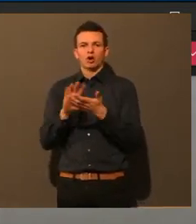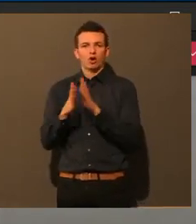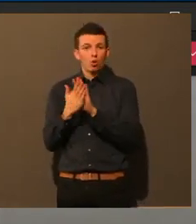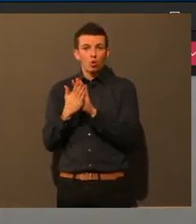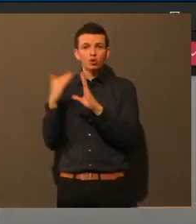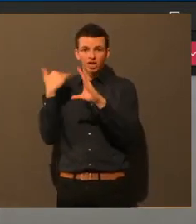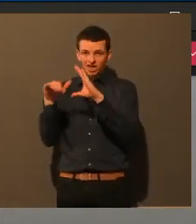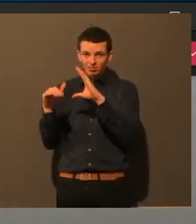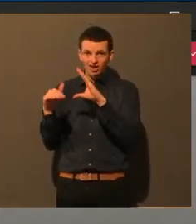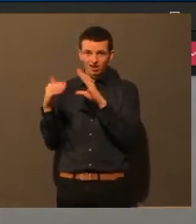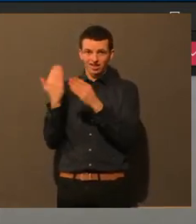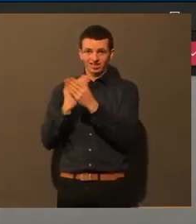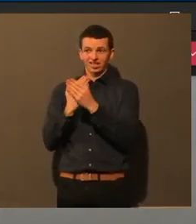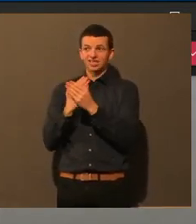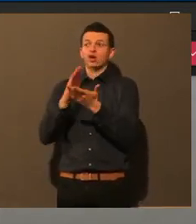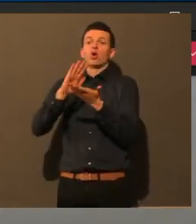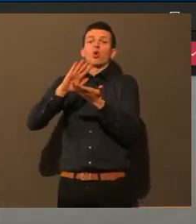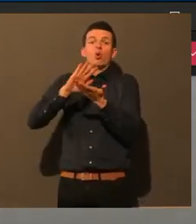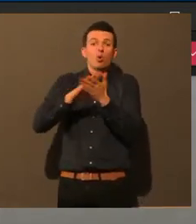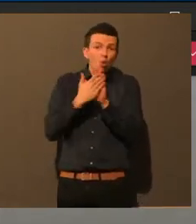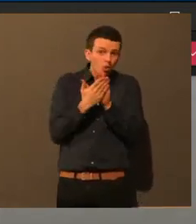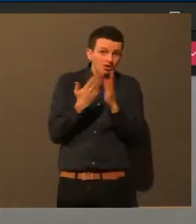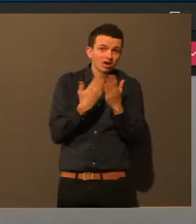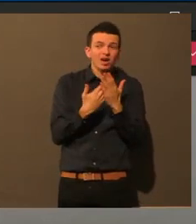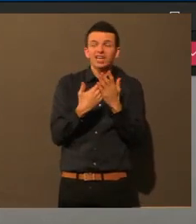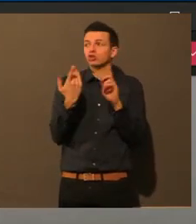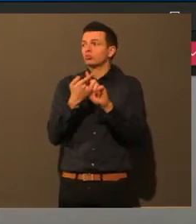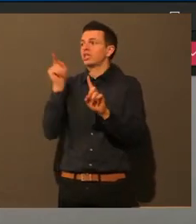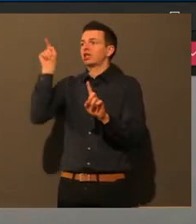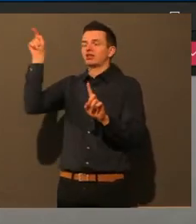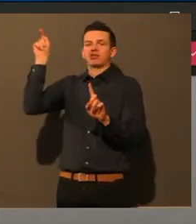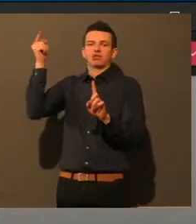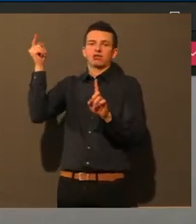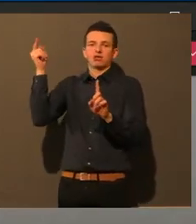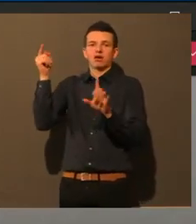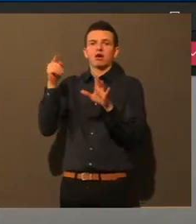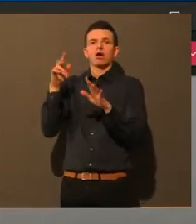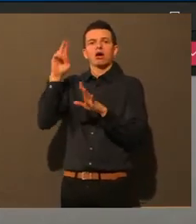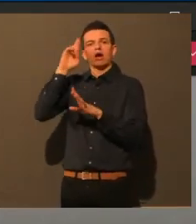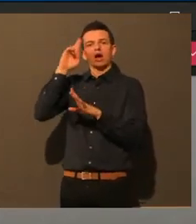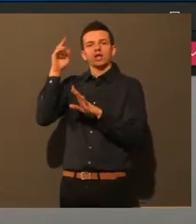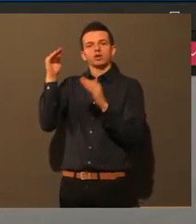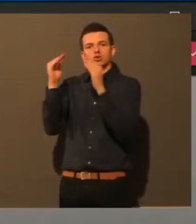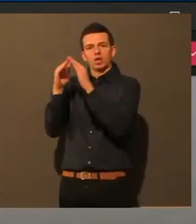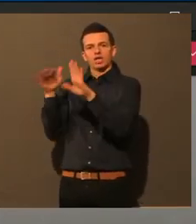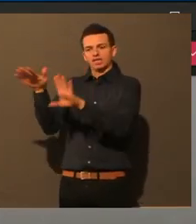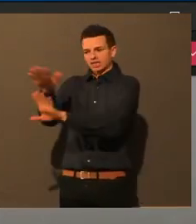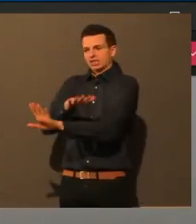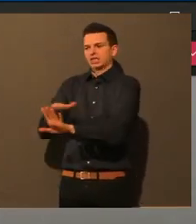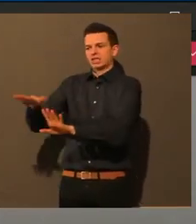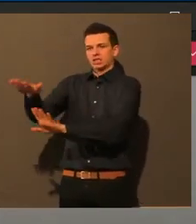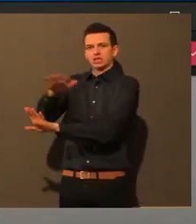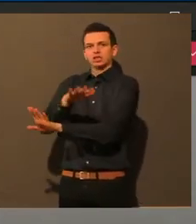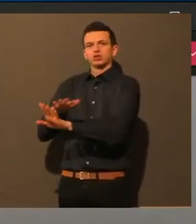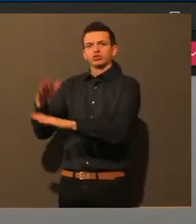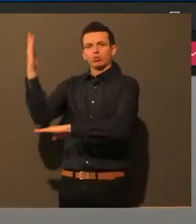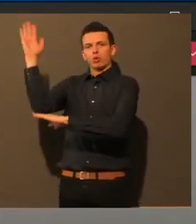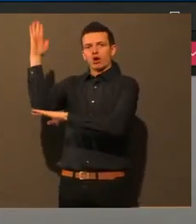wo der Weihnachtsbaum steht auf dem Rathausplatz und dieser Engel, da könnte man ja auch einfach den Bus hinstellen.